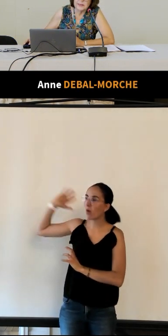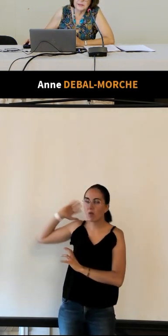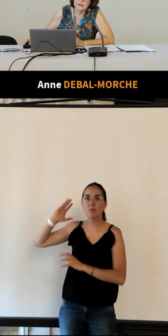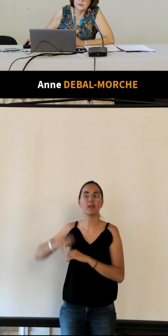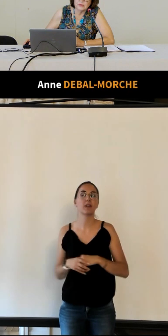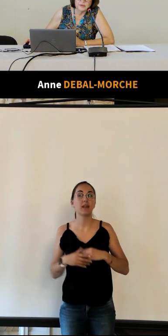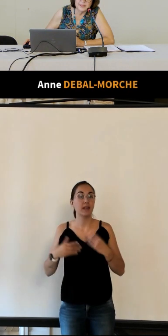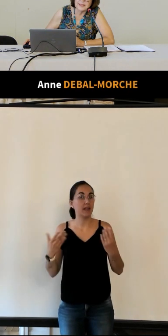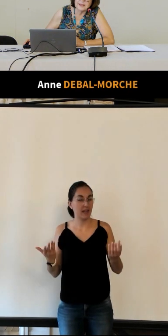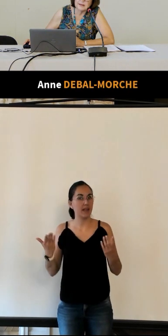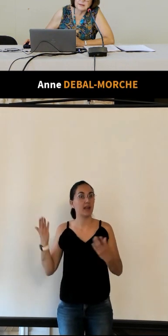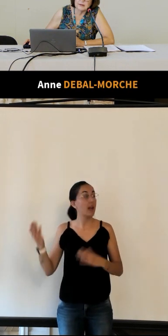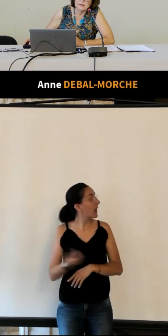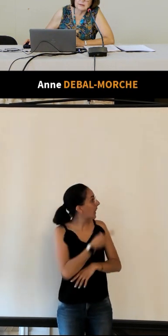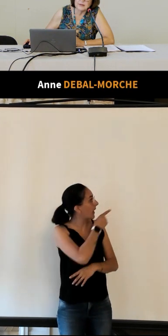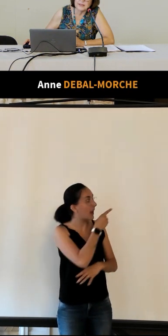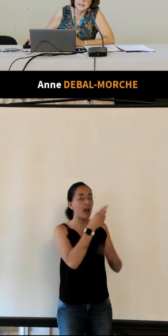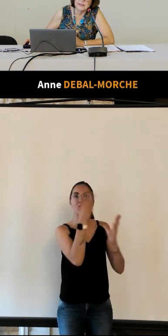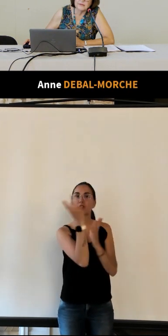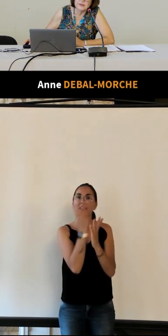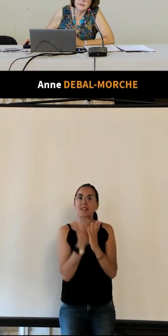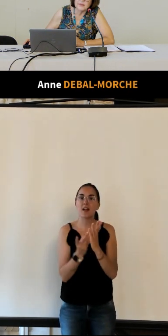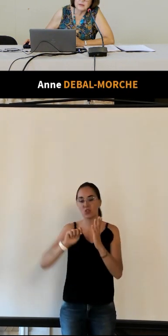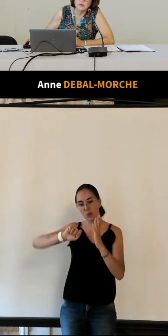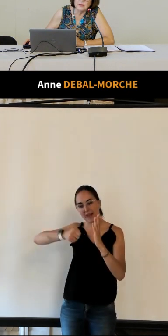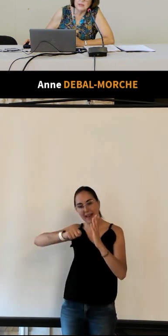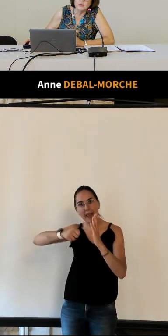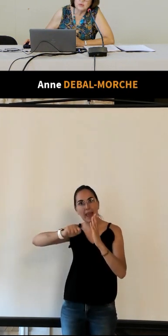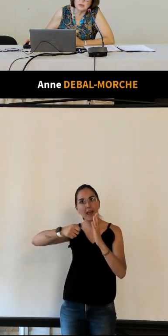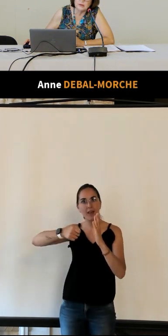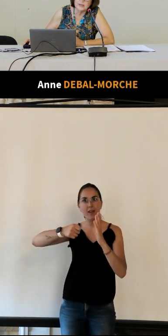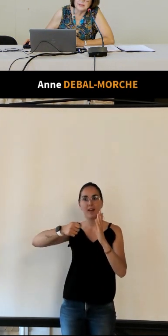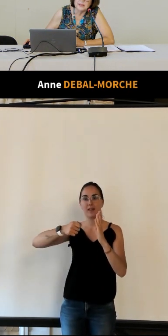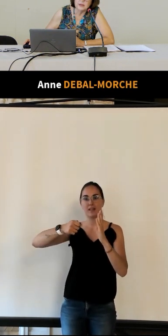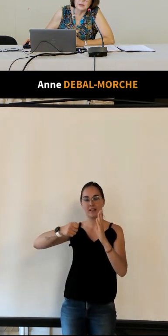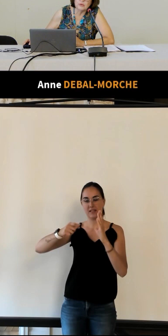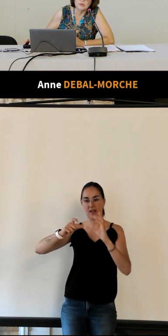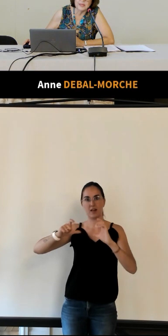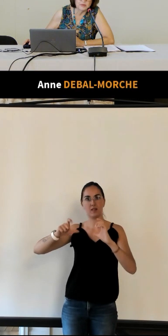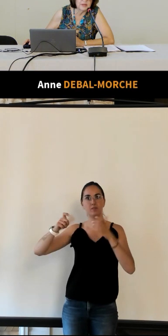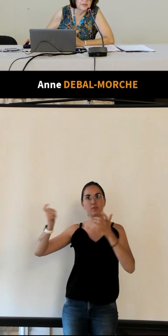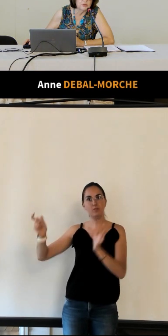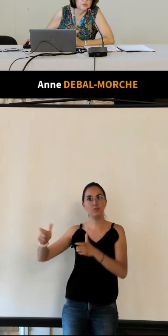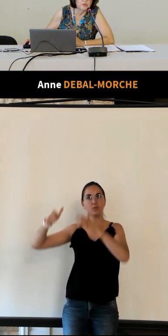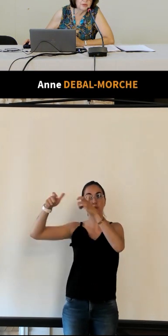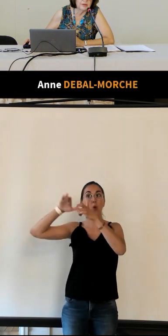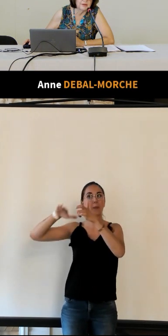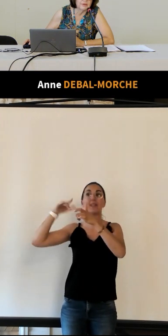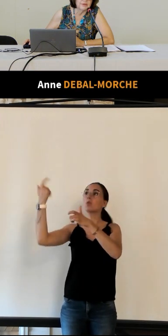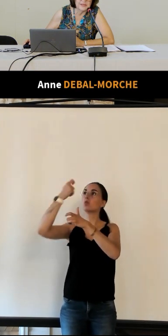'ailleurs sur ce dessin sur cette clé vous avez une des tours qui orne le blason de la ville de Tours donc vous voyez c